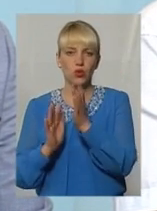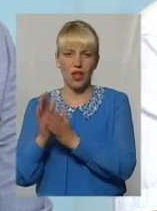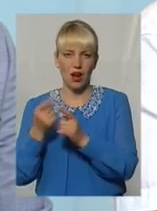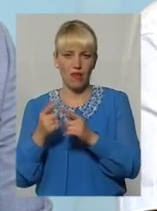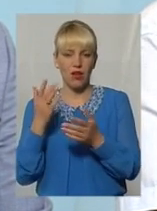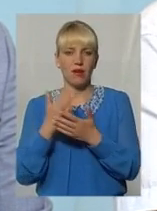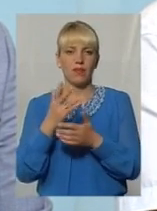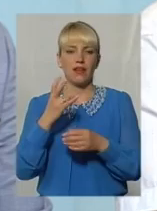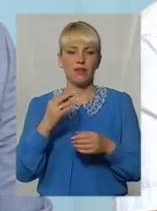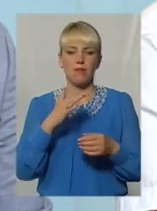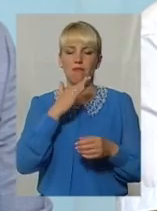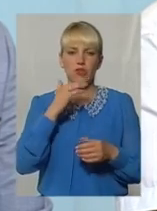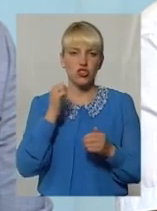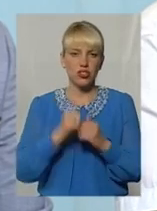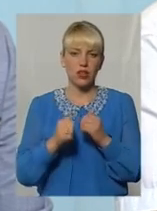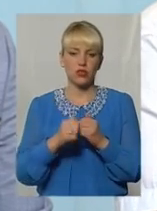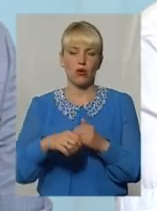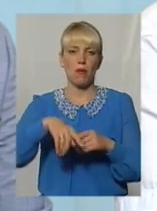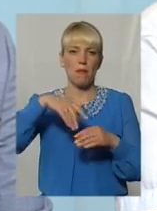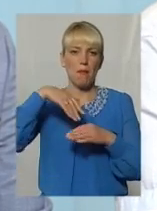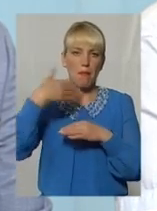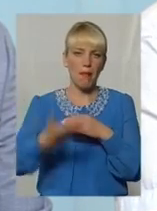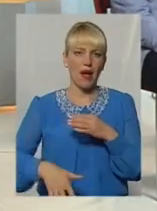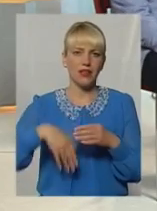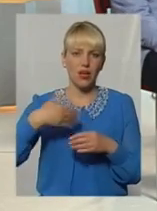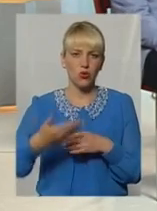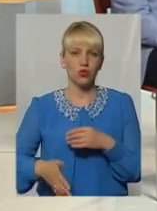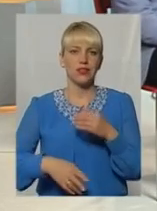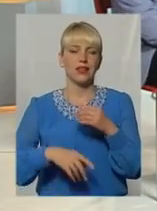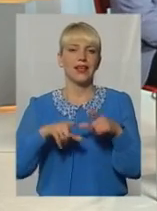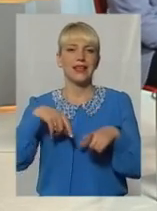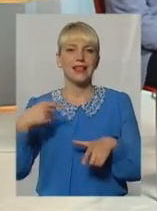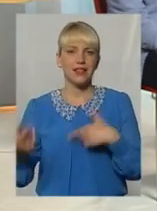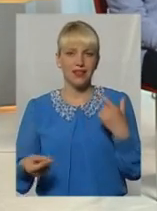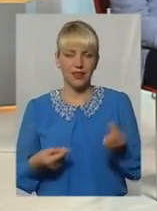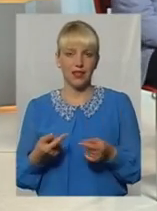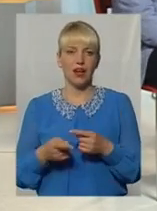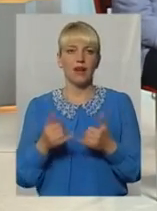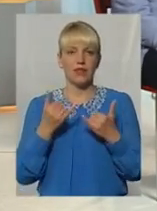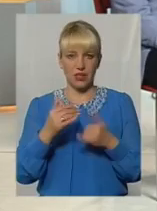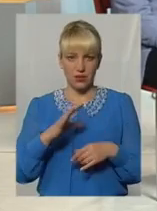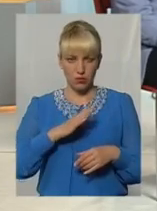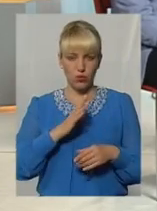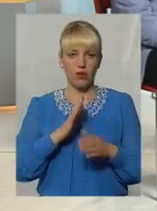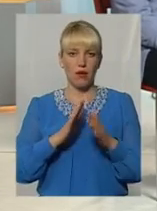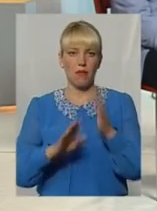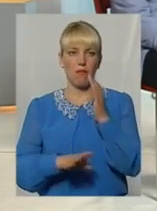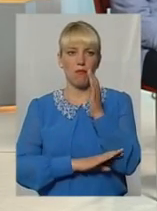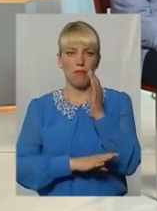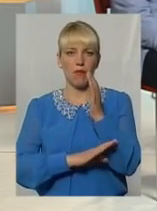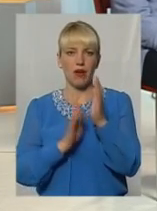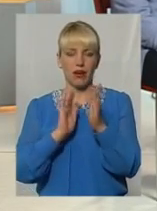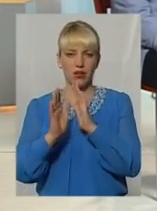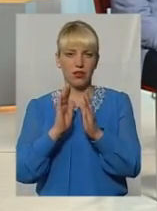часто падають гілки. Пане Весельо, зараз ви були в парку Франко? Як давно? Кожен день.